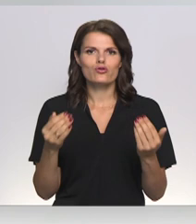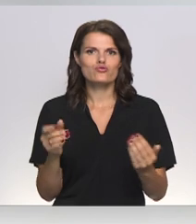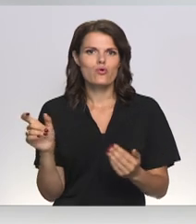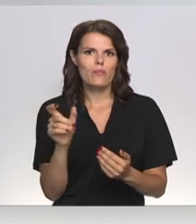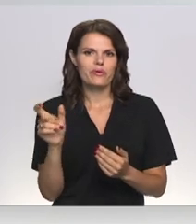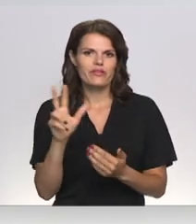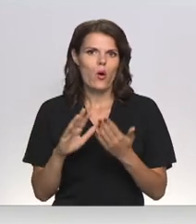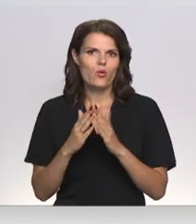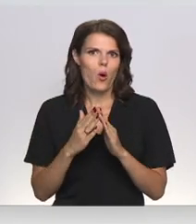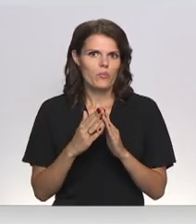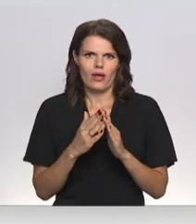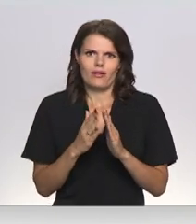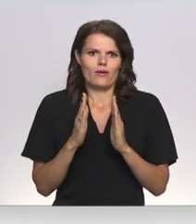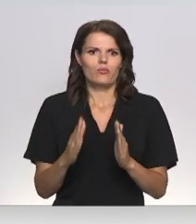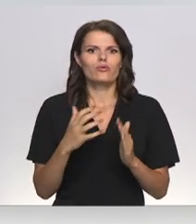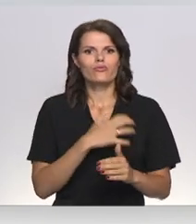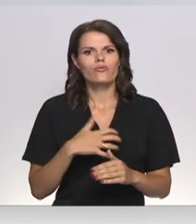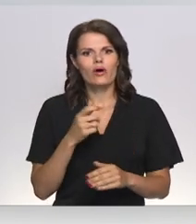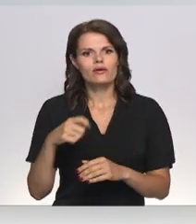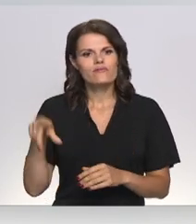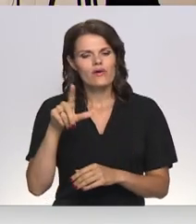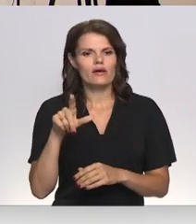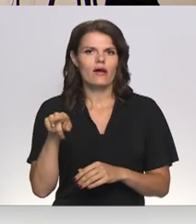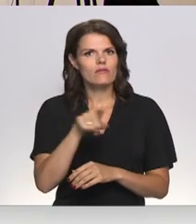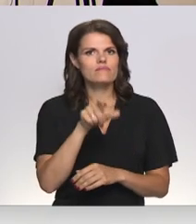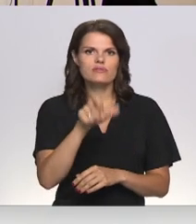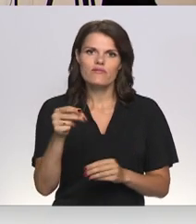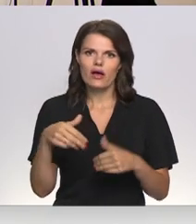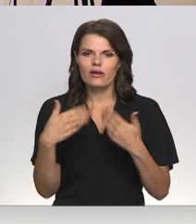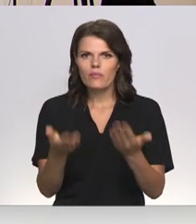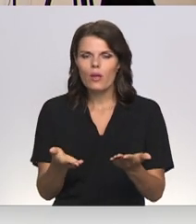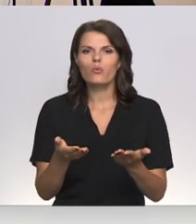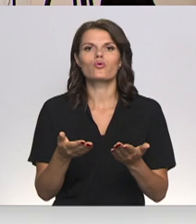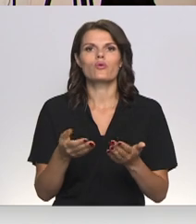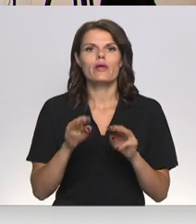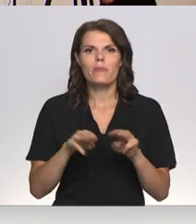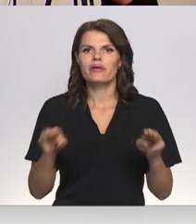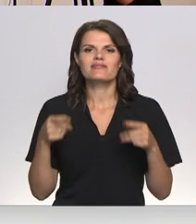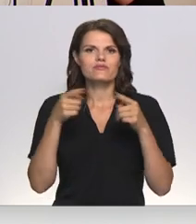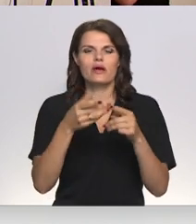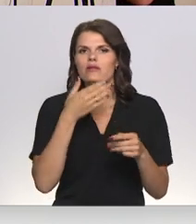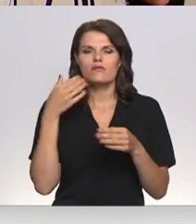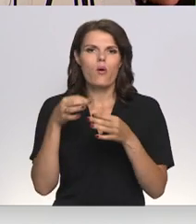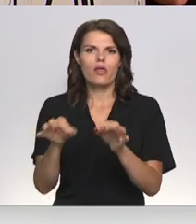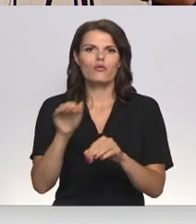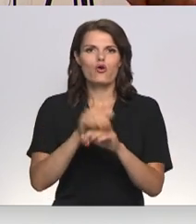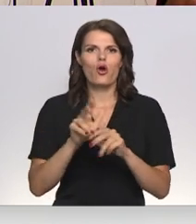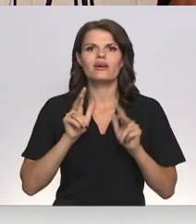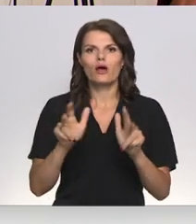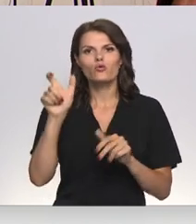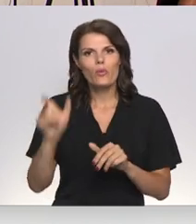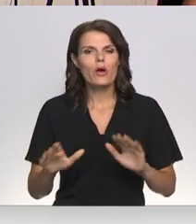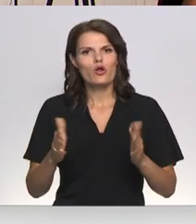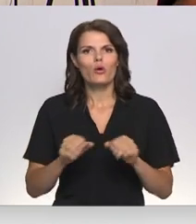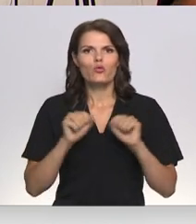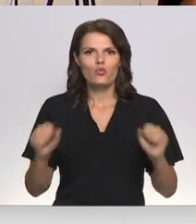skatījumā būtu nepieciešas vairāk iedzīvotājiem. Pleš uzver, ka ministrijas pašmērķis nav kāda mēra atstādināšana, bet gan nodrošināt,